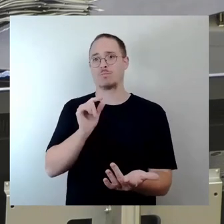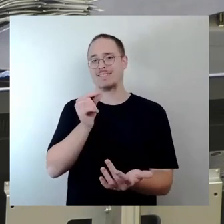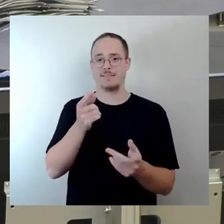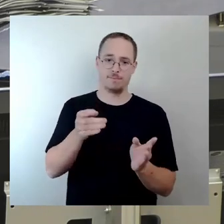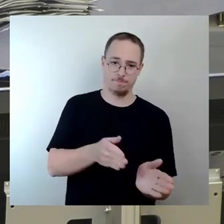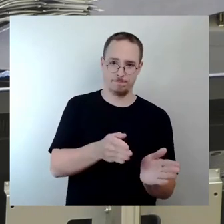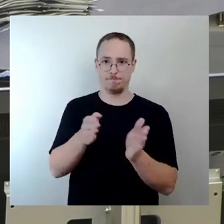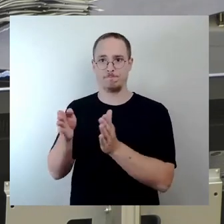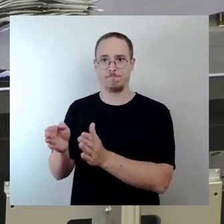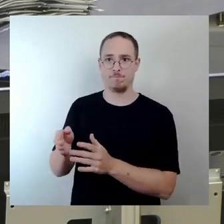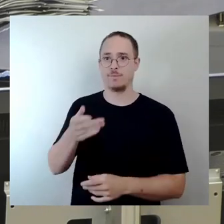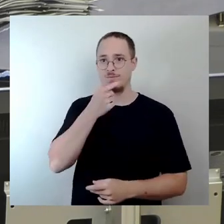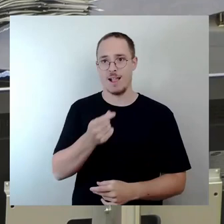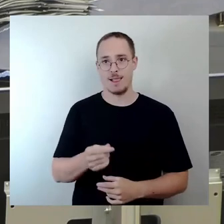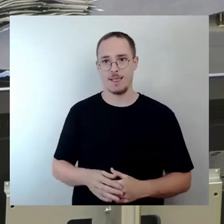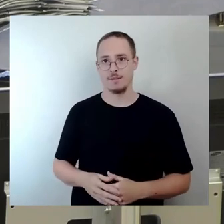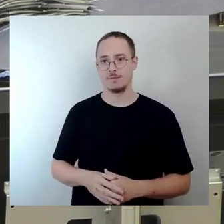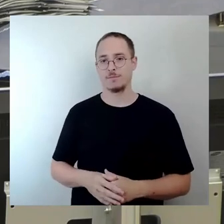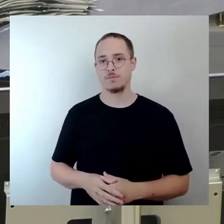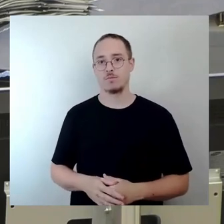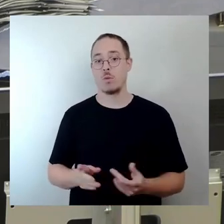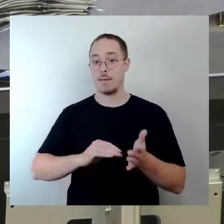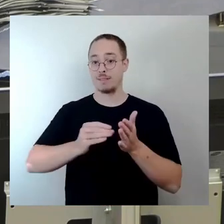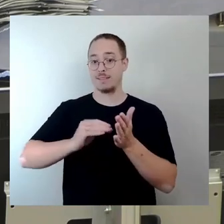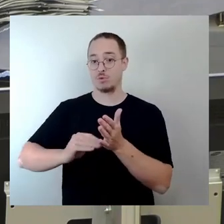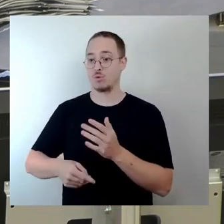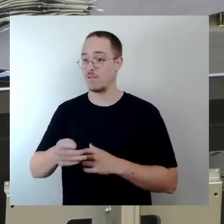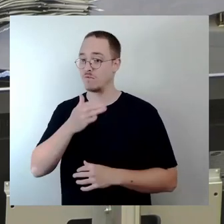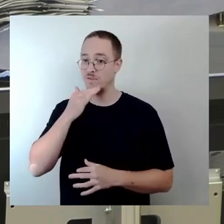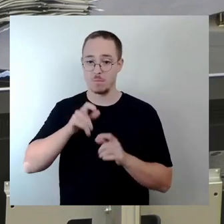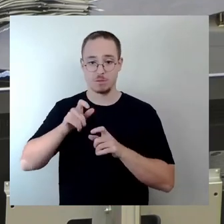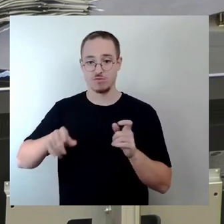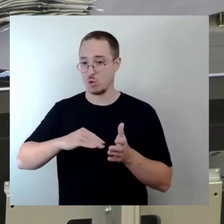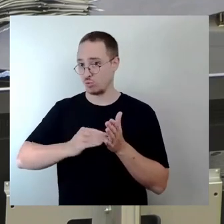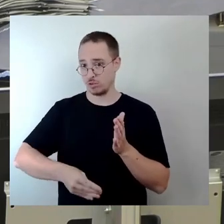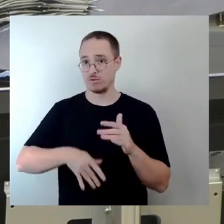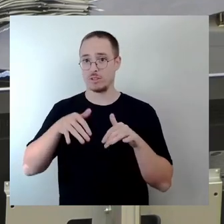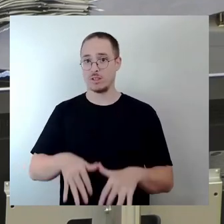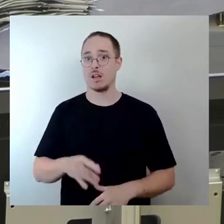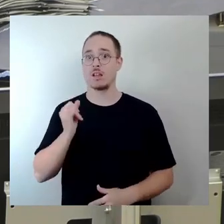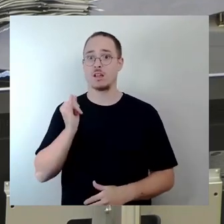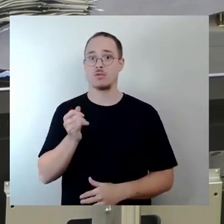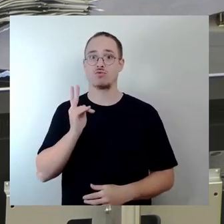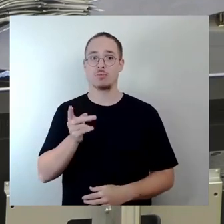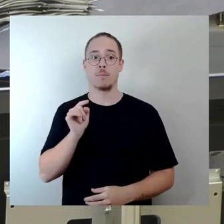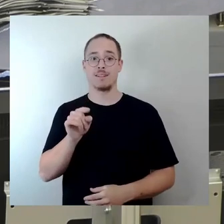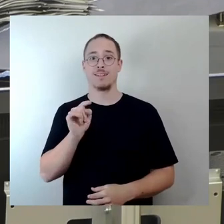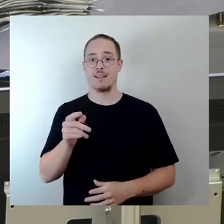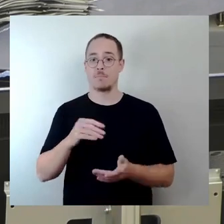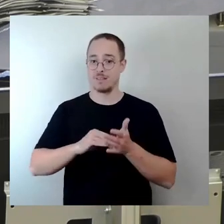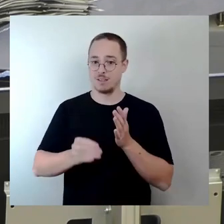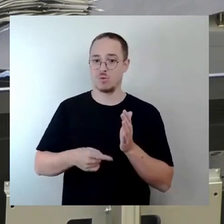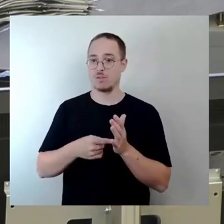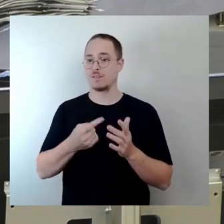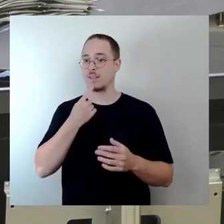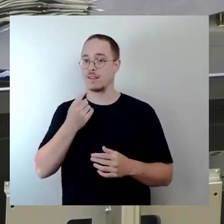zugegebenermaßen, die haben viele Menschen unterschrieben, das ist mir klar, aber auch in der Petition wird wieder beides gefordert, ist miteinander vermengt. Die fordert